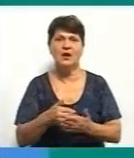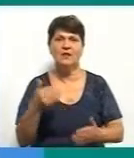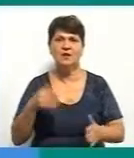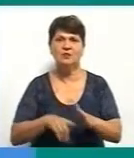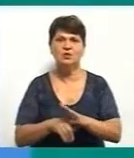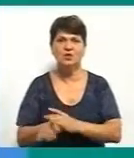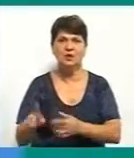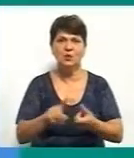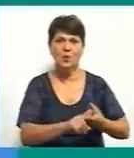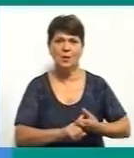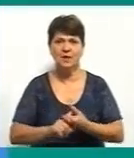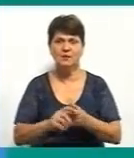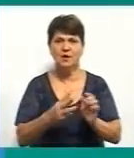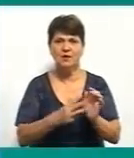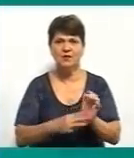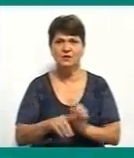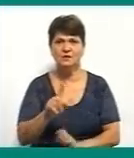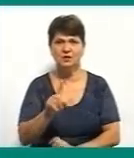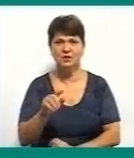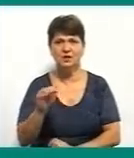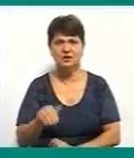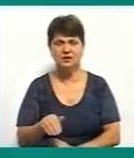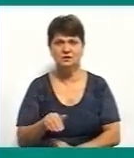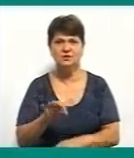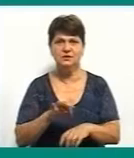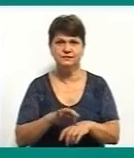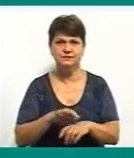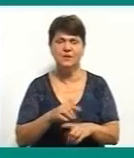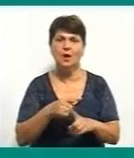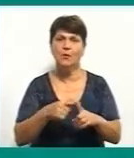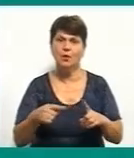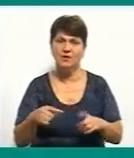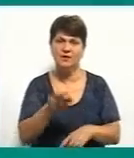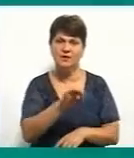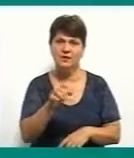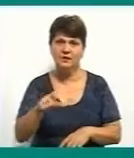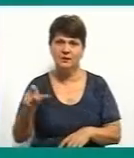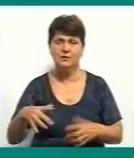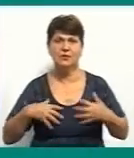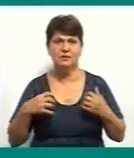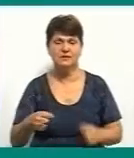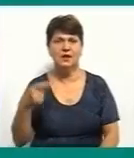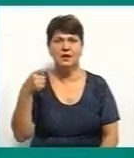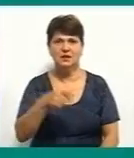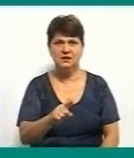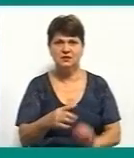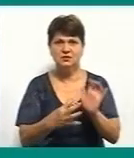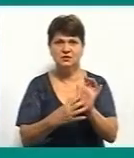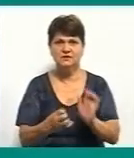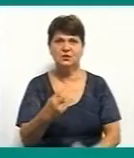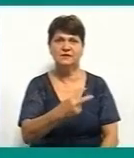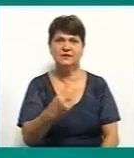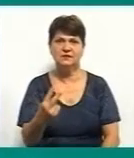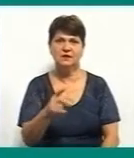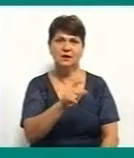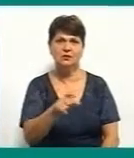пандемії маємо понад 81 тисячу випадків. Половина пацієнтів вже удужали. 1922 людини